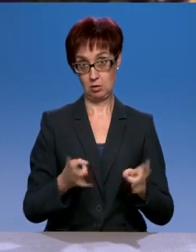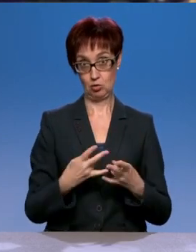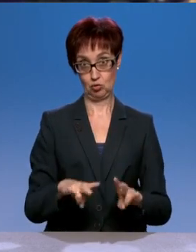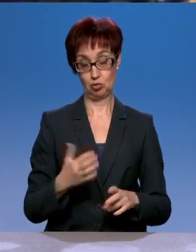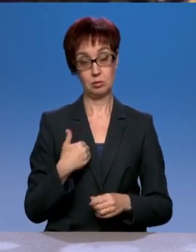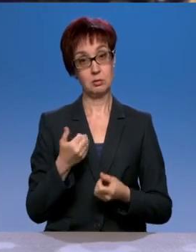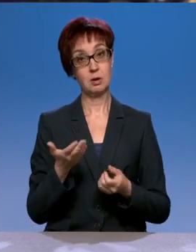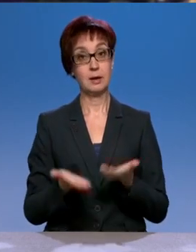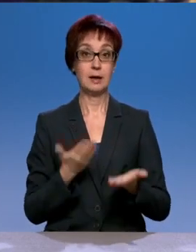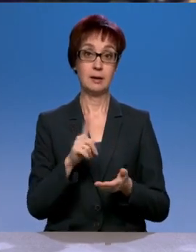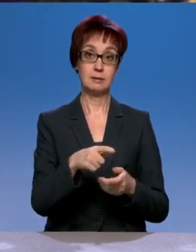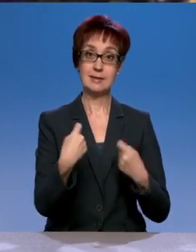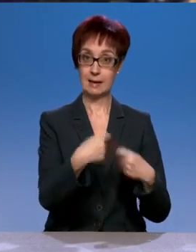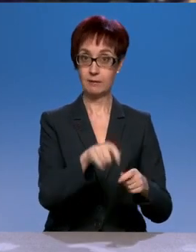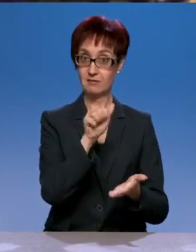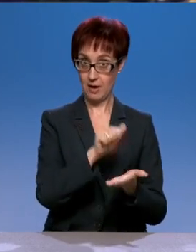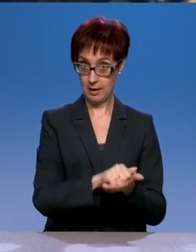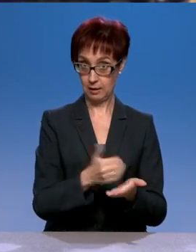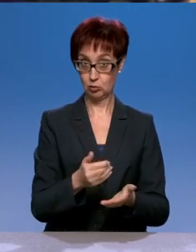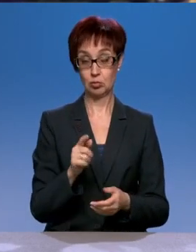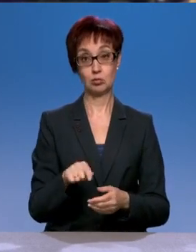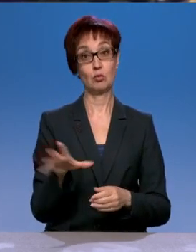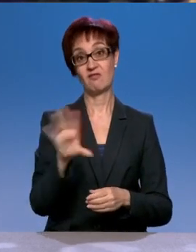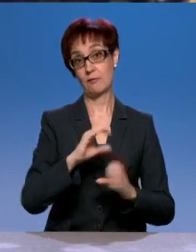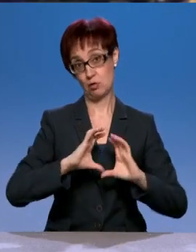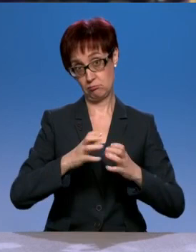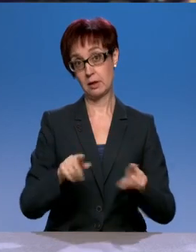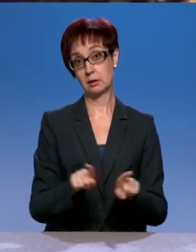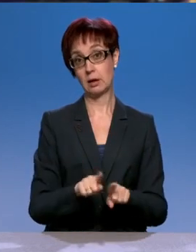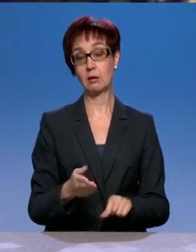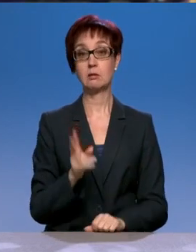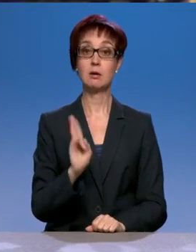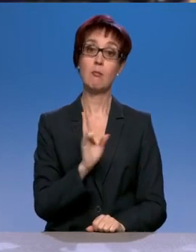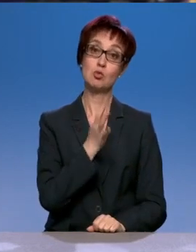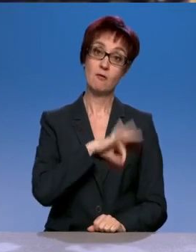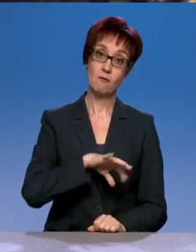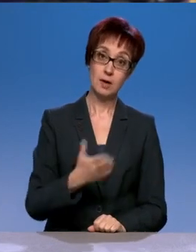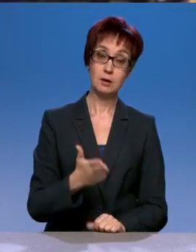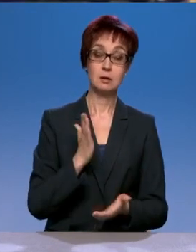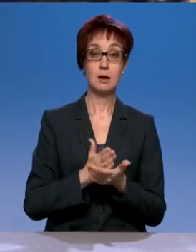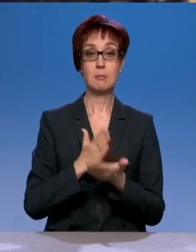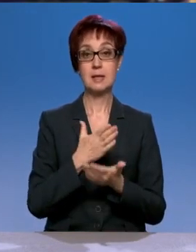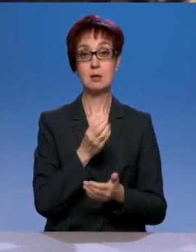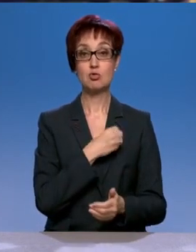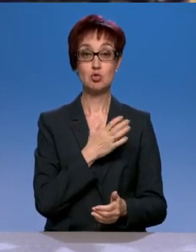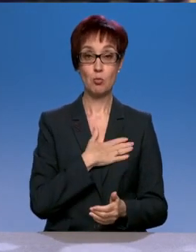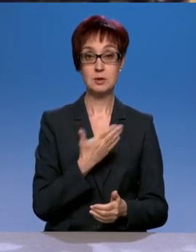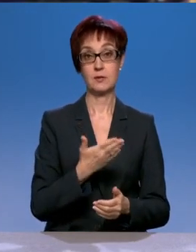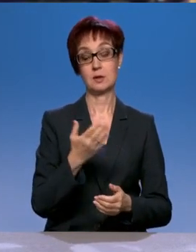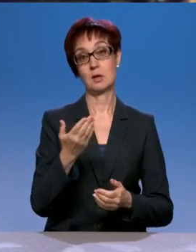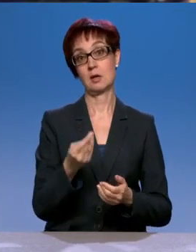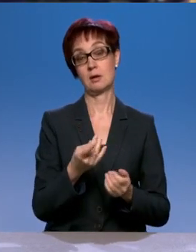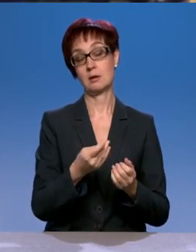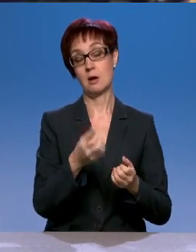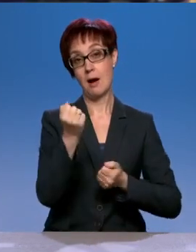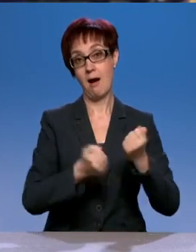как бы это нормальная ситуация, кстати, во всем мире так. Кому-то выгодно действительно иметь собственный автопарк, а кому-то действительно что-то